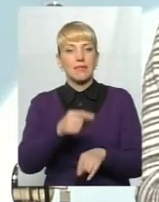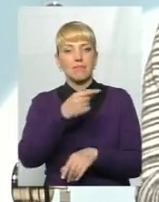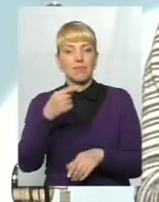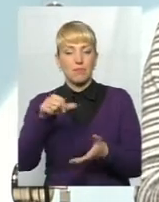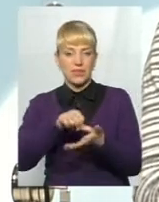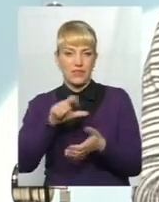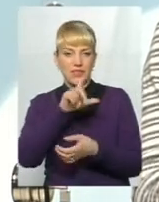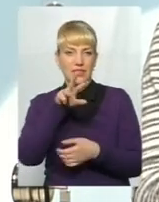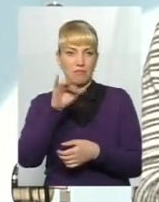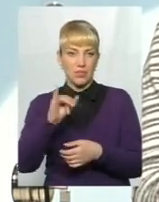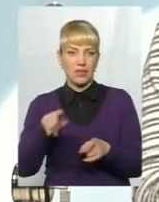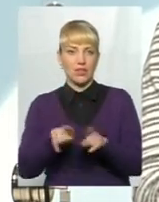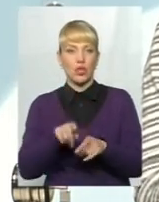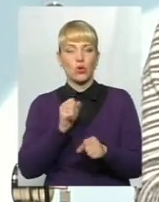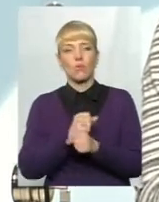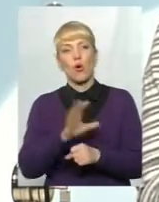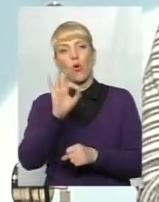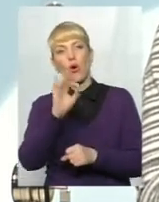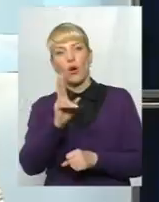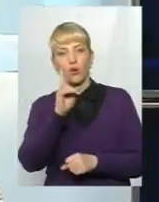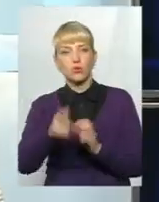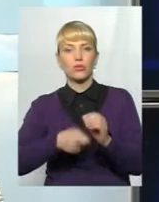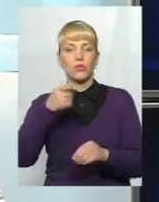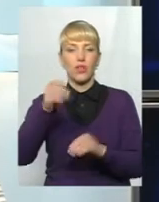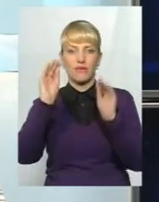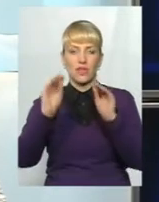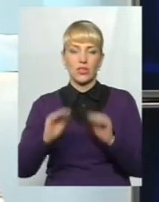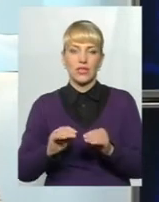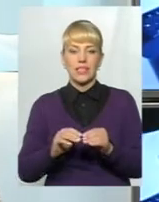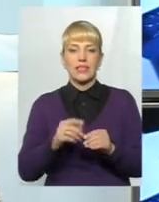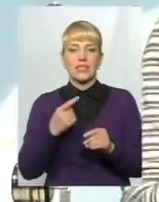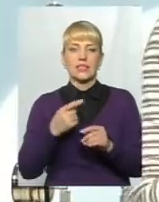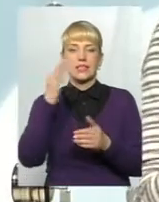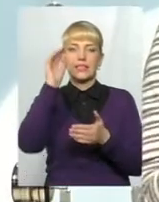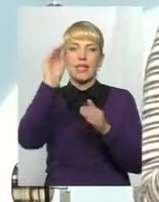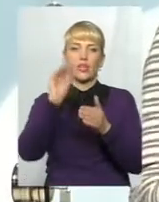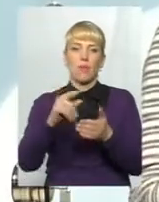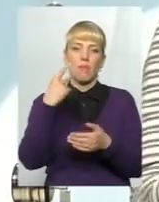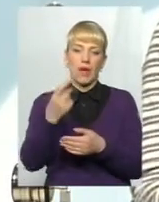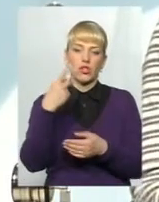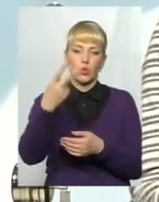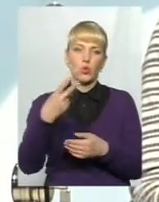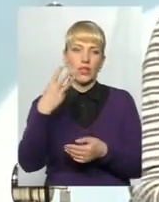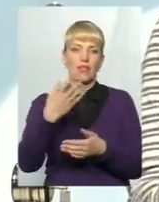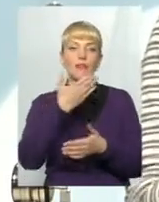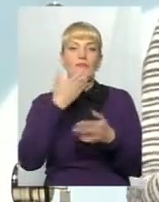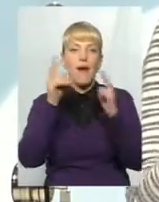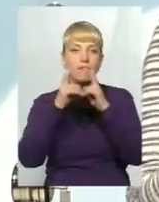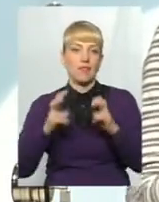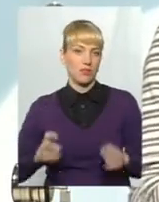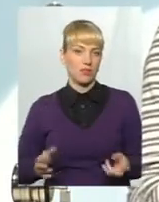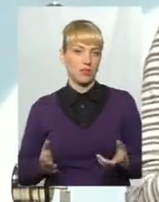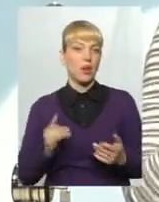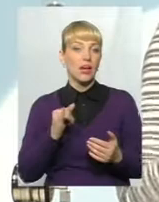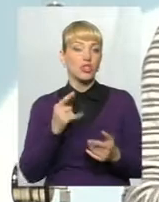тому що робиться такий дайджест. О, хтось подав декларацію, задекларував перше, друге, третє. Не робиться чіткий аналіз. І